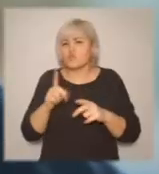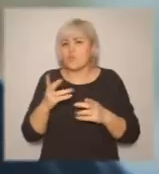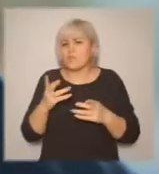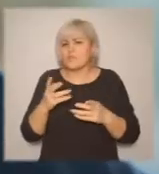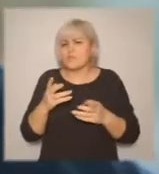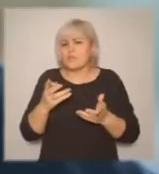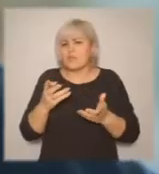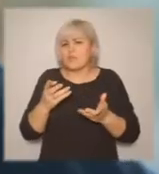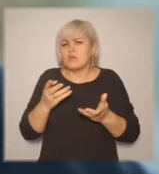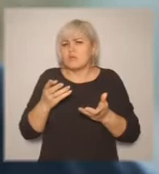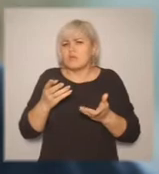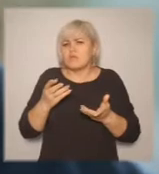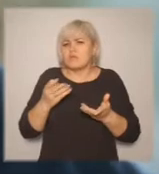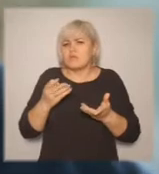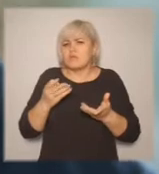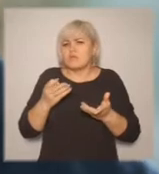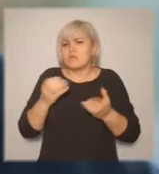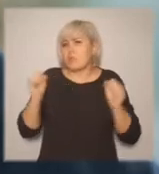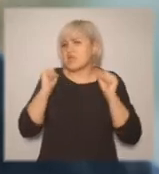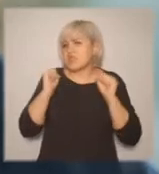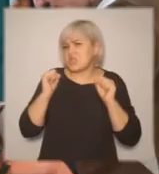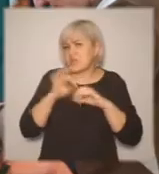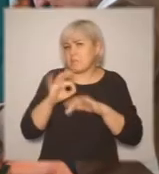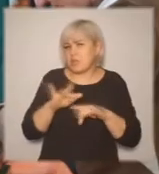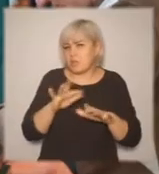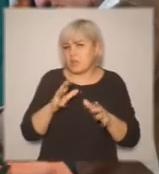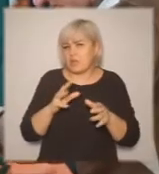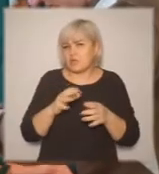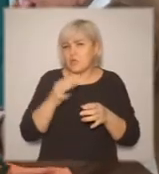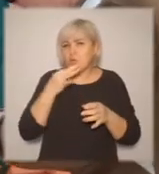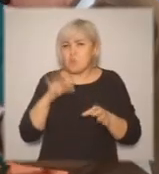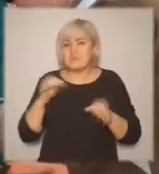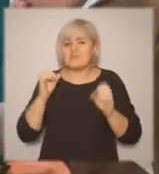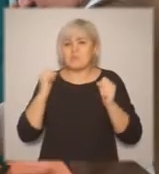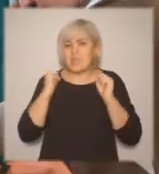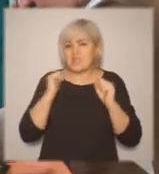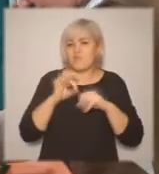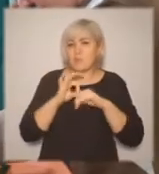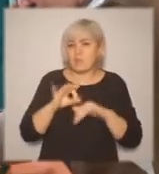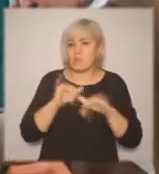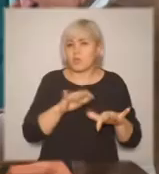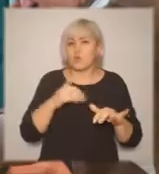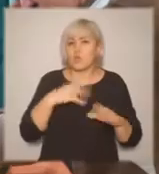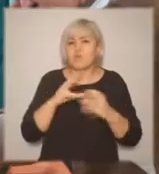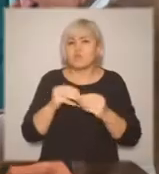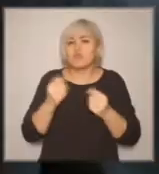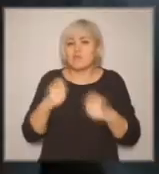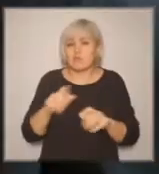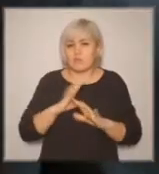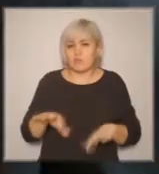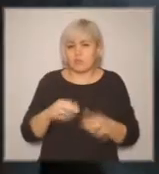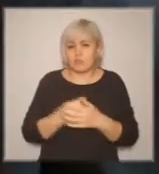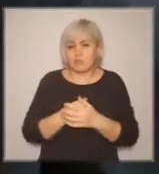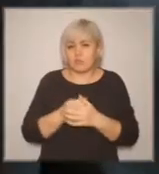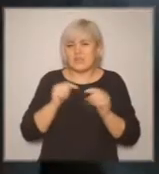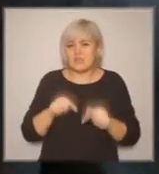спортивных мероприятий у меня тоже не было никогда. Здесь есть тоже своя специфика, и как я это вижу, тифлокомментатор